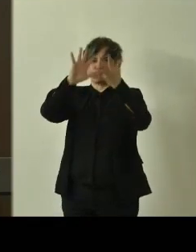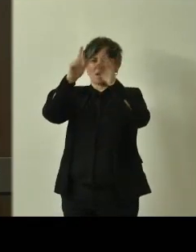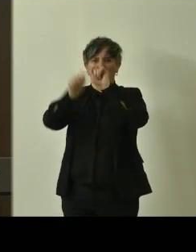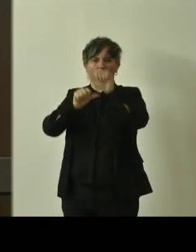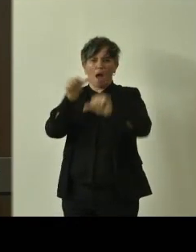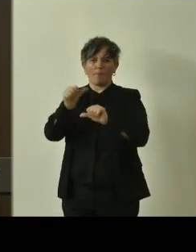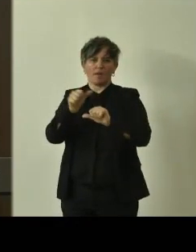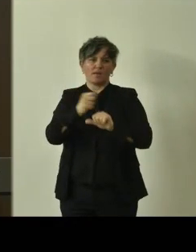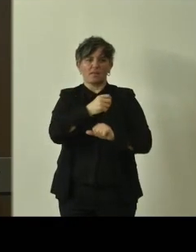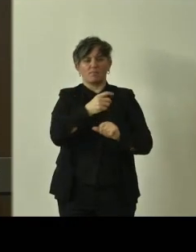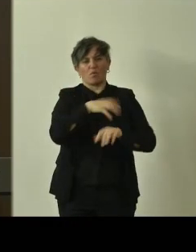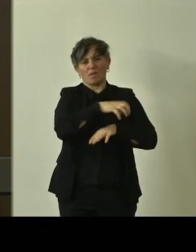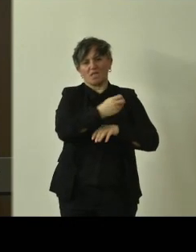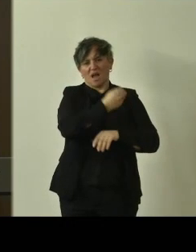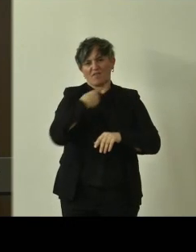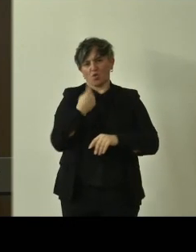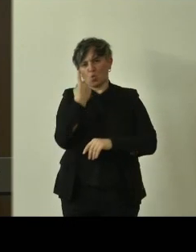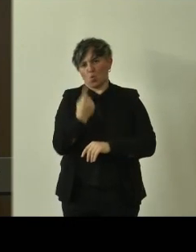comunicazione.